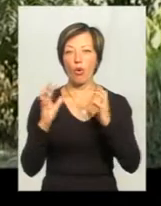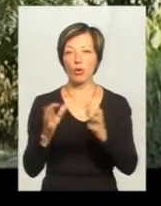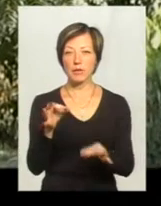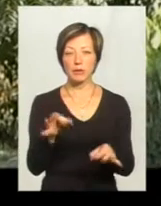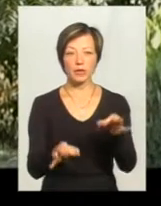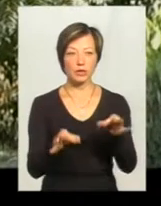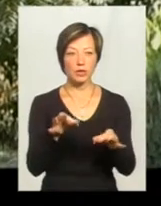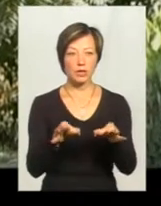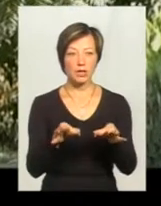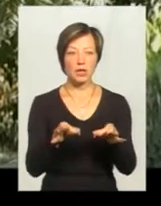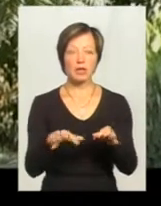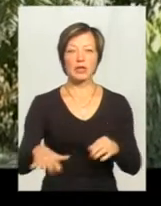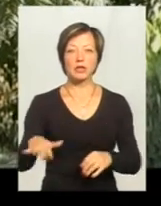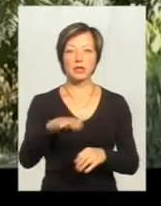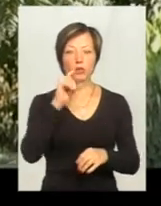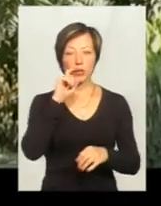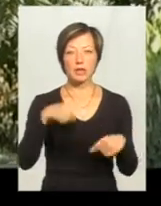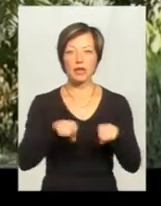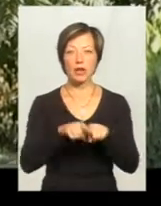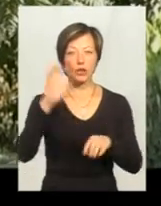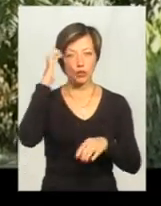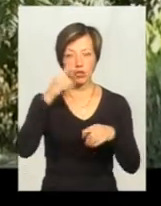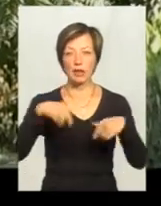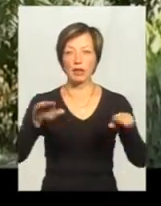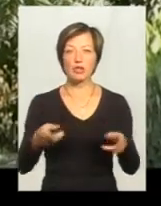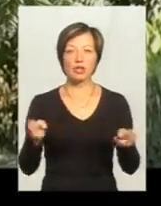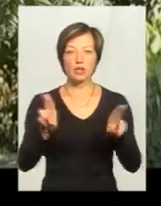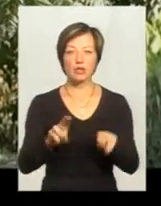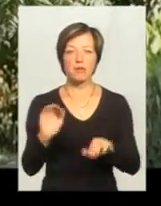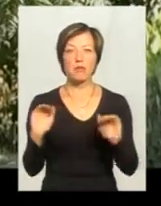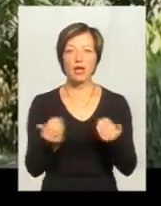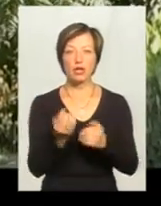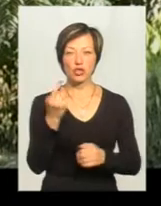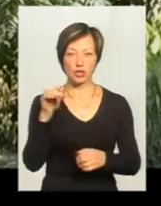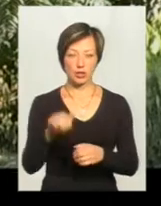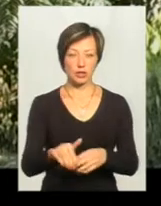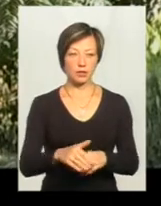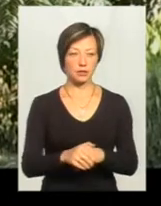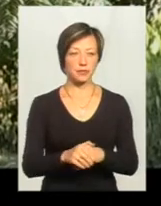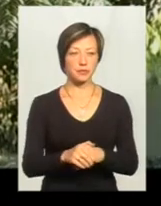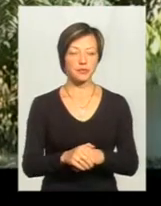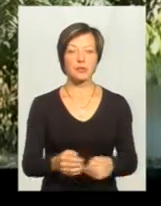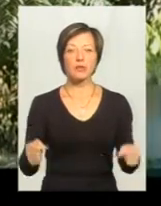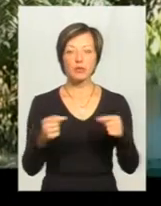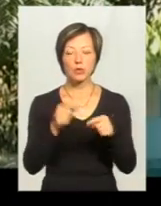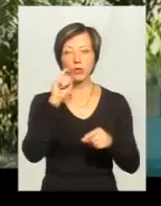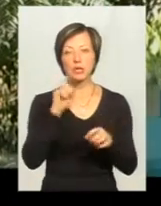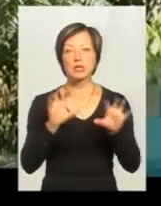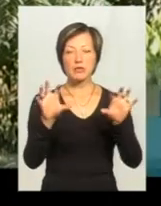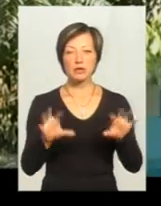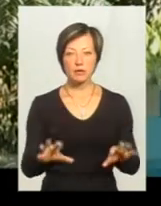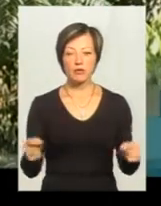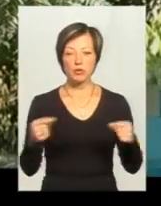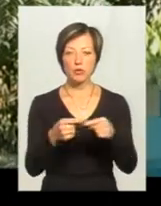Юрія Резнікова, на території України таких чорних лелек залишилося менше тисячі. Відповідно до українського законодавства, також